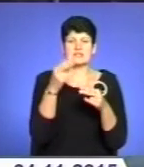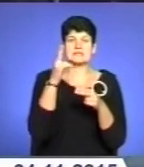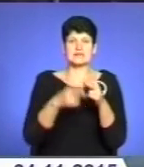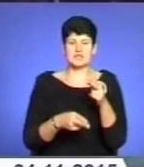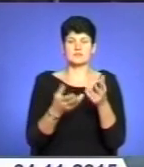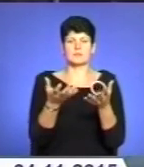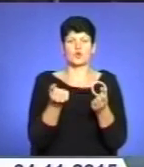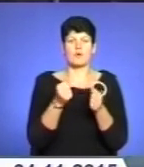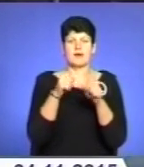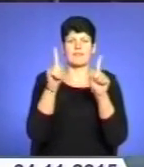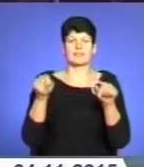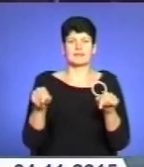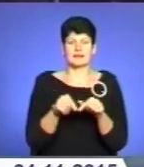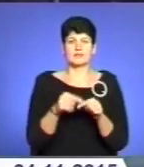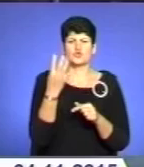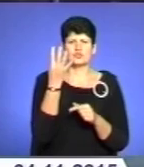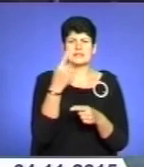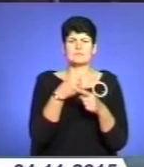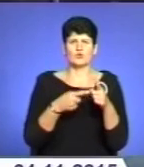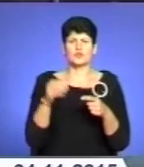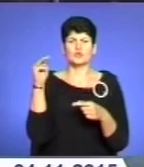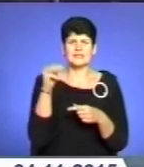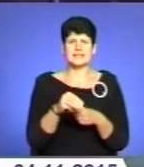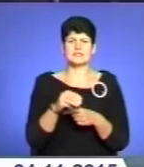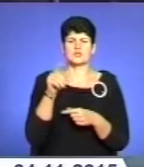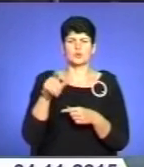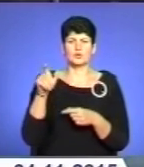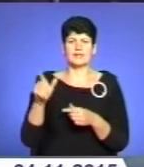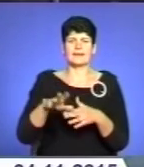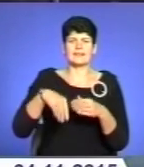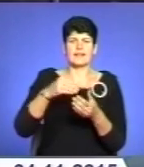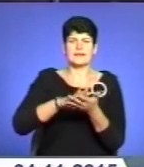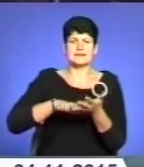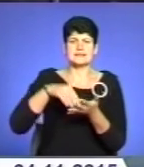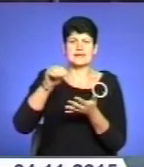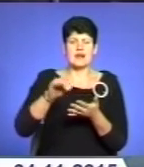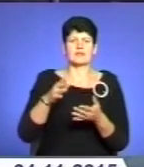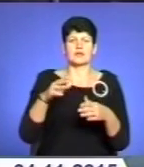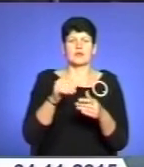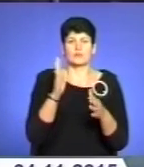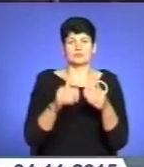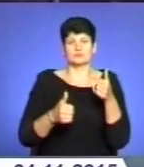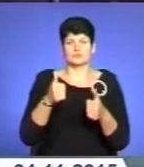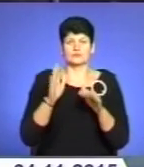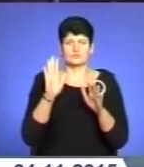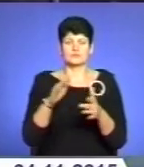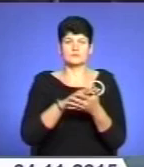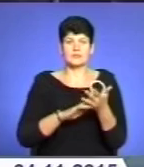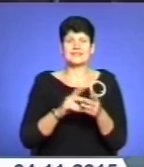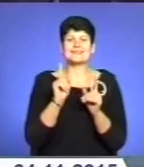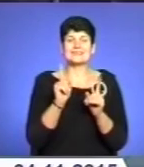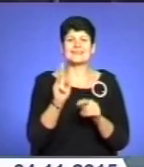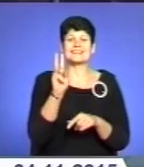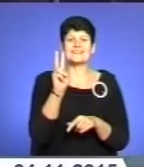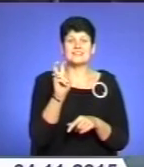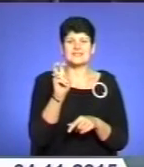патрульної служби. Понад 4,5 тисячі молодих людей подали заявки і далі проходитимуть конкурсний відбір. Лише 200 з них стануть